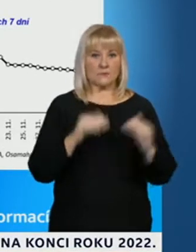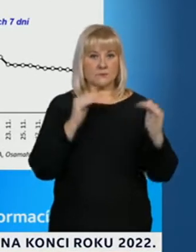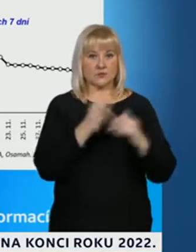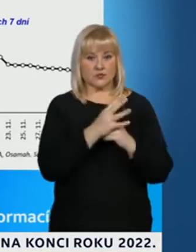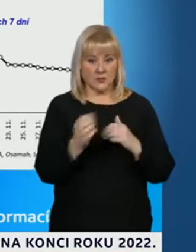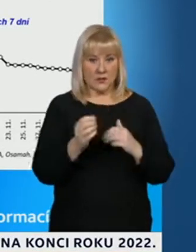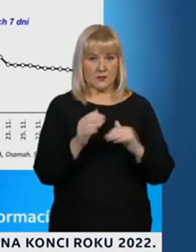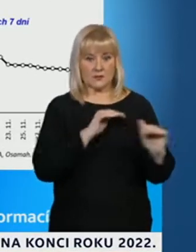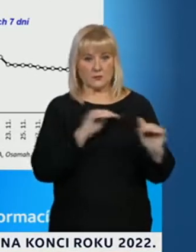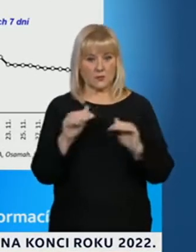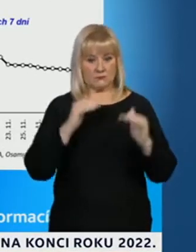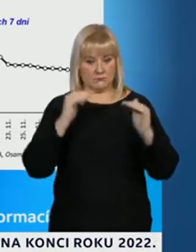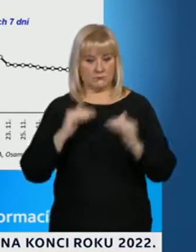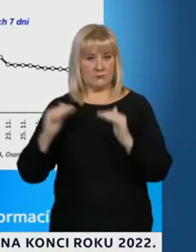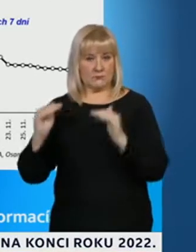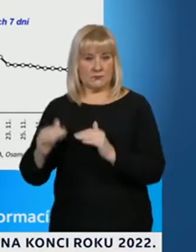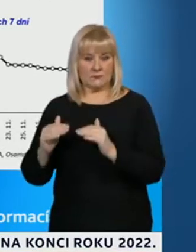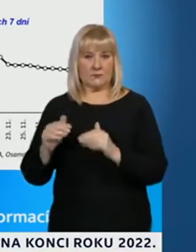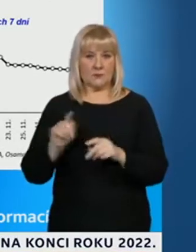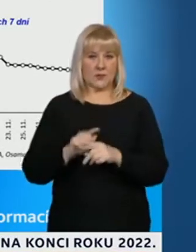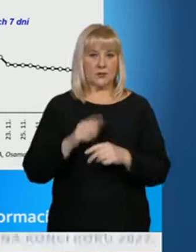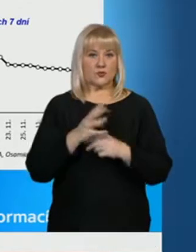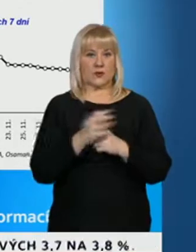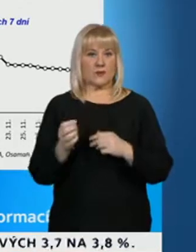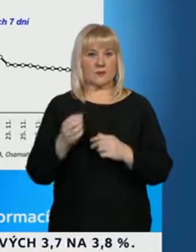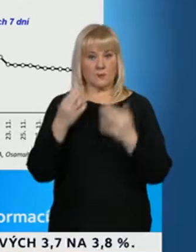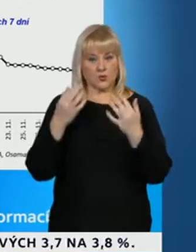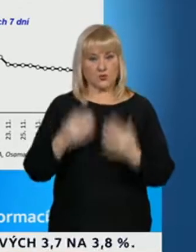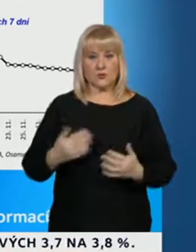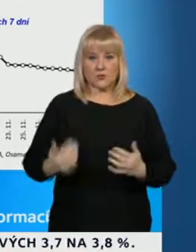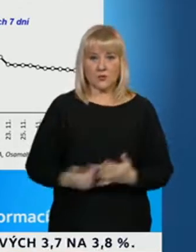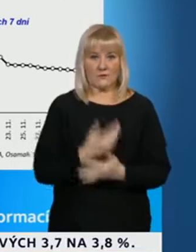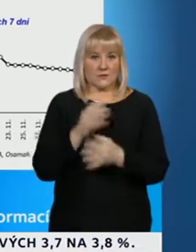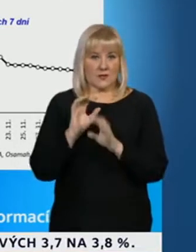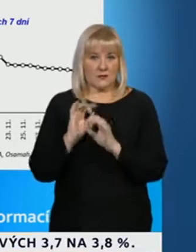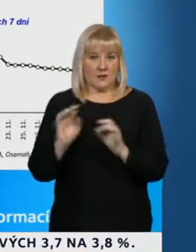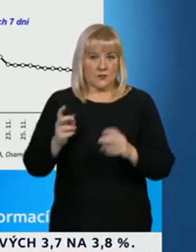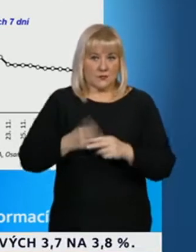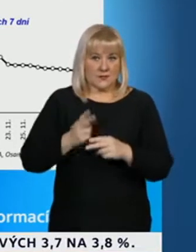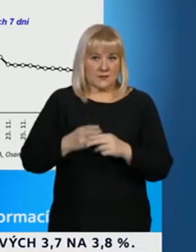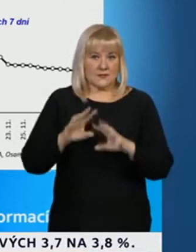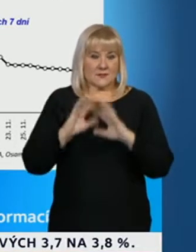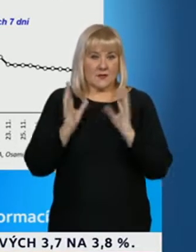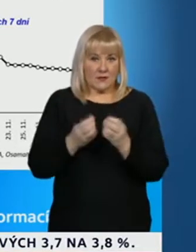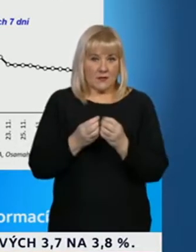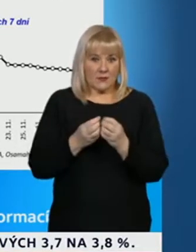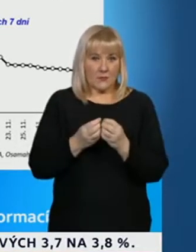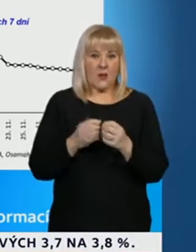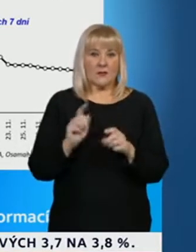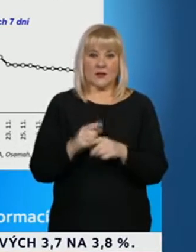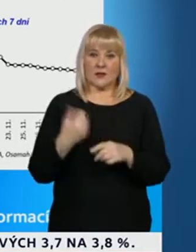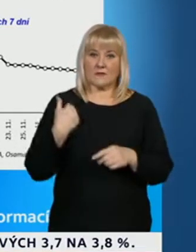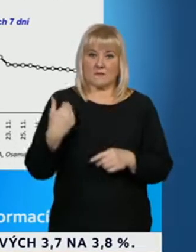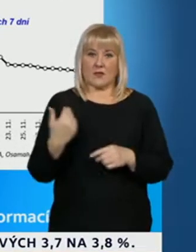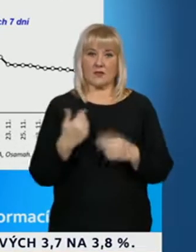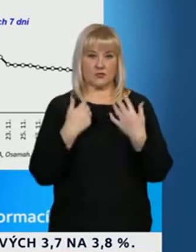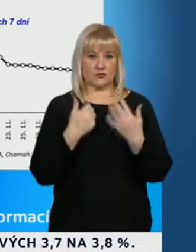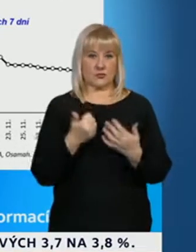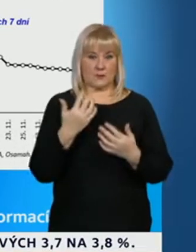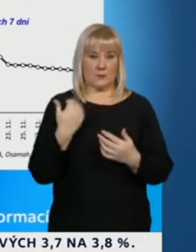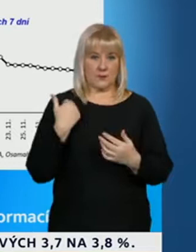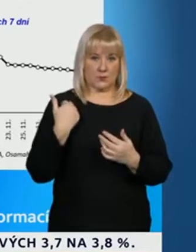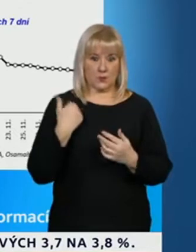-denního průměru, 14-denního počtu nově nakažených pacientů celkem a pacientů ve věku 65+.